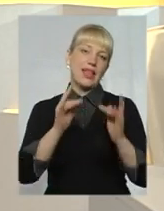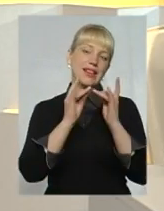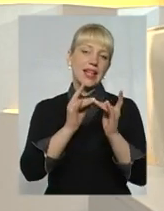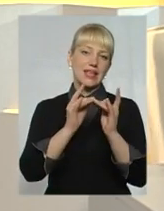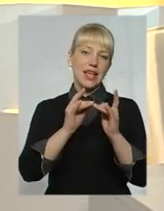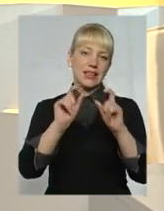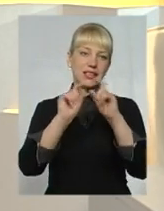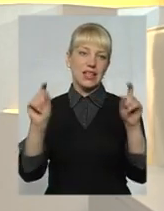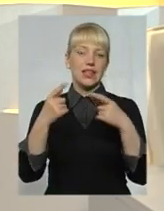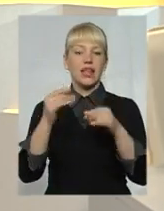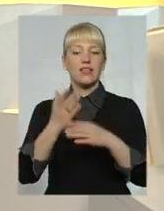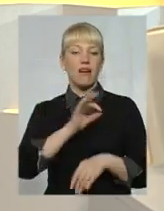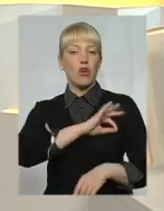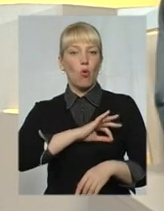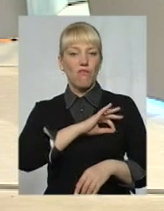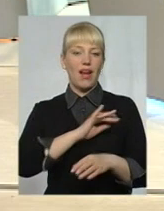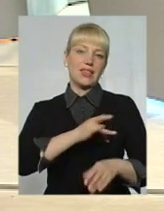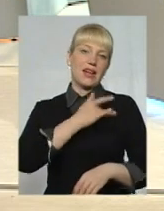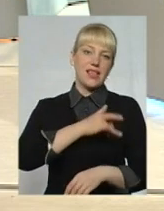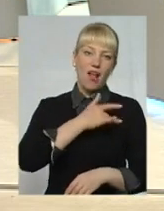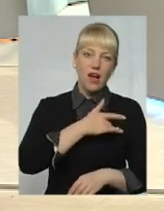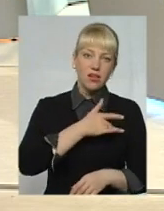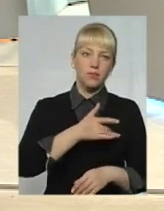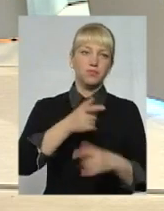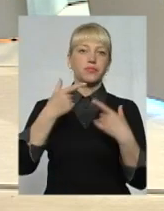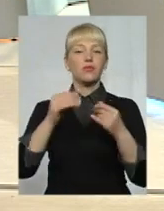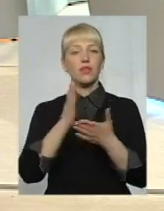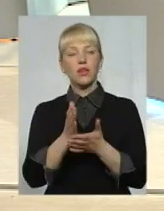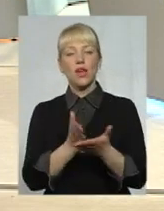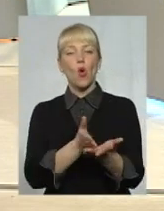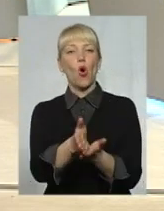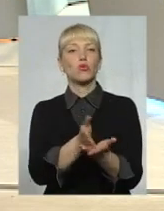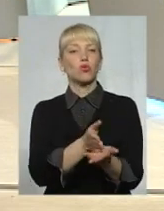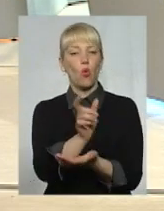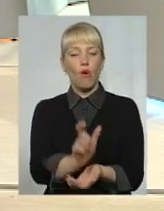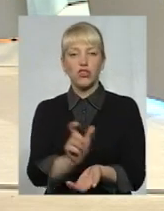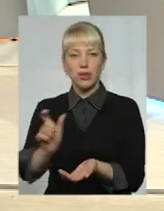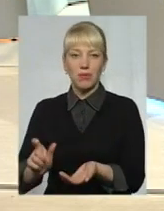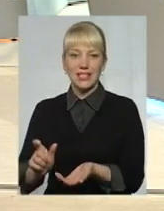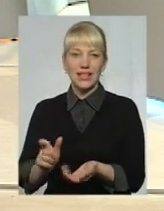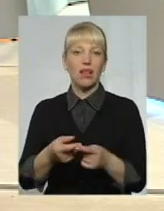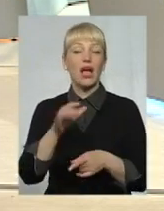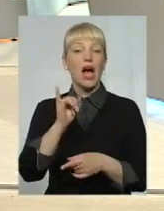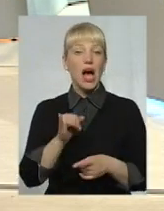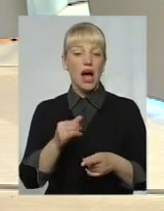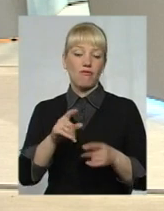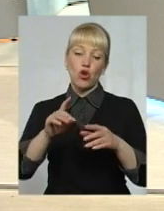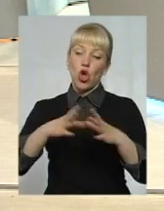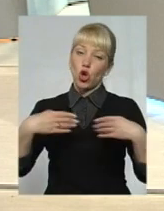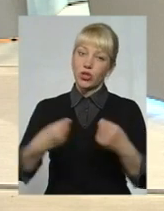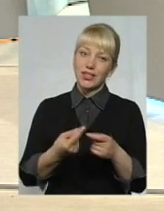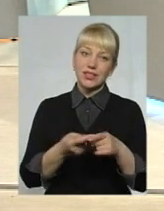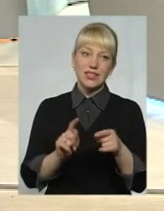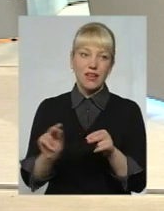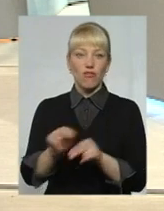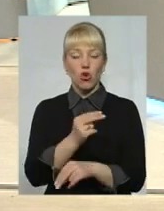де є вихователі, де є няні, де є обслуговуючий персонал, в родині це виховується, ну, начебто,